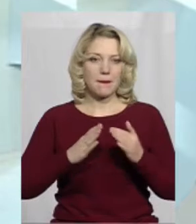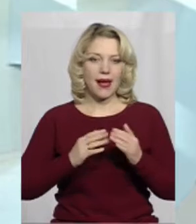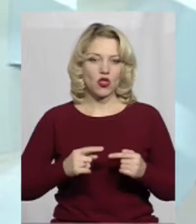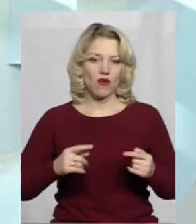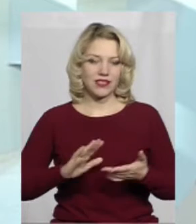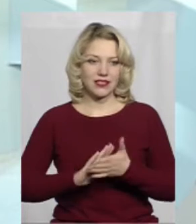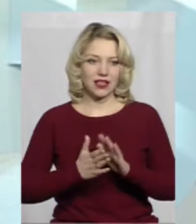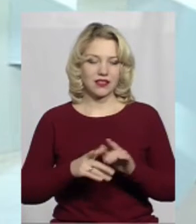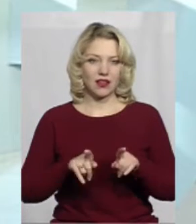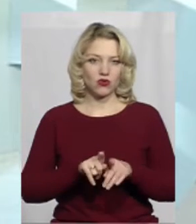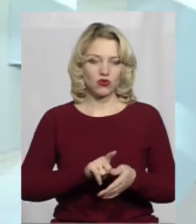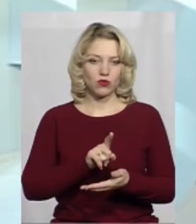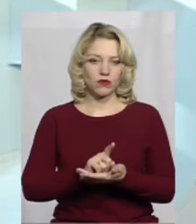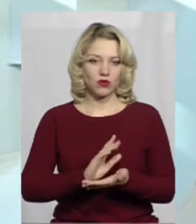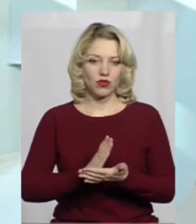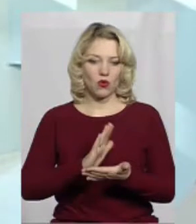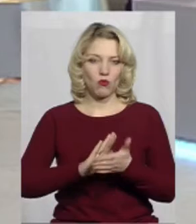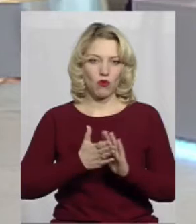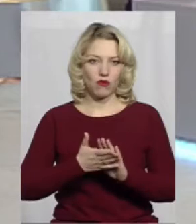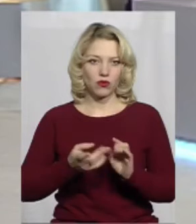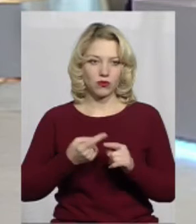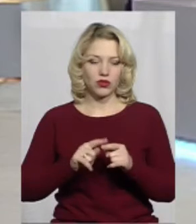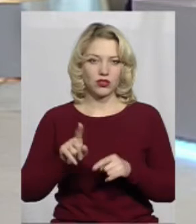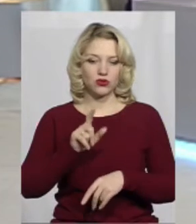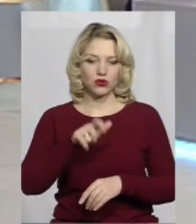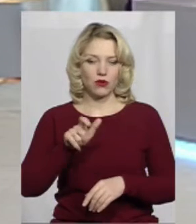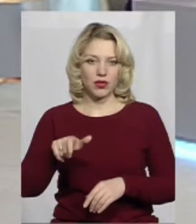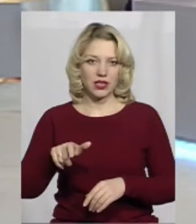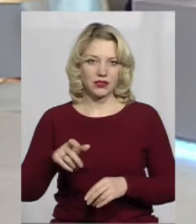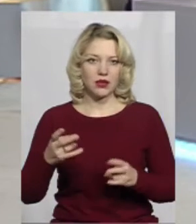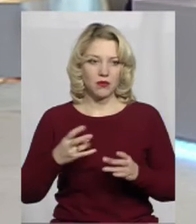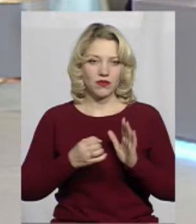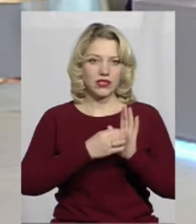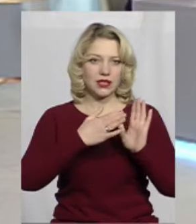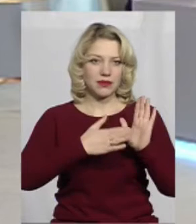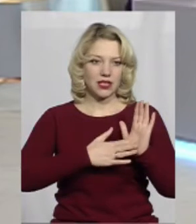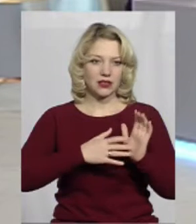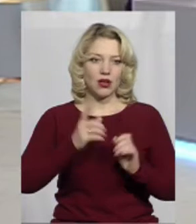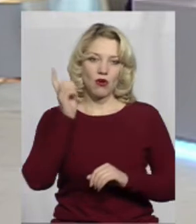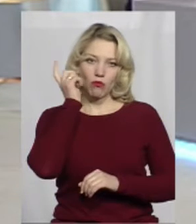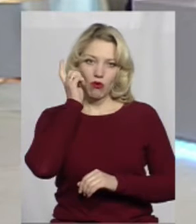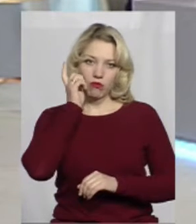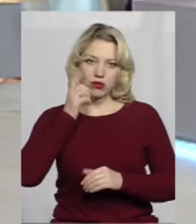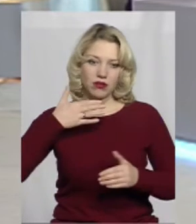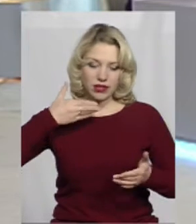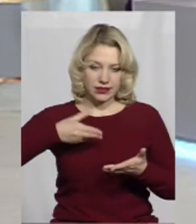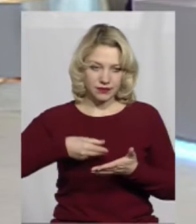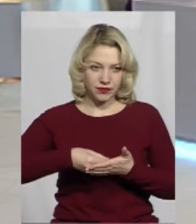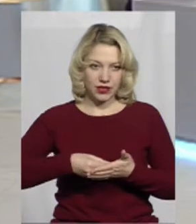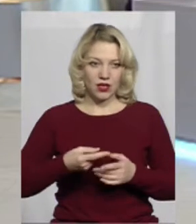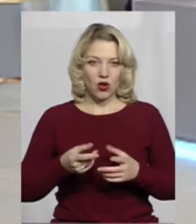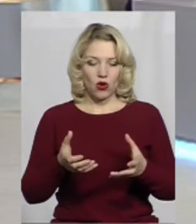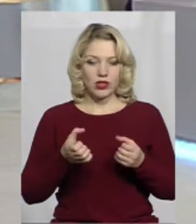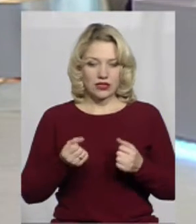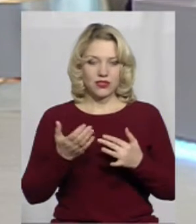Крім того, обов'язково є умовою про те, що громадяни зазначають номер мобільного телефону, одного мобільного телефону,